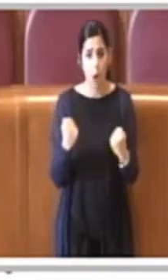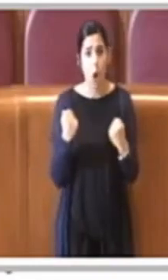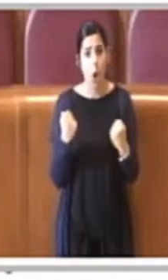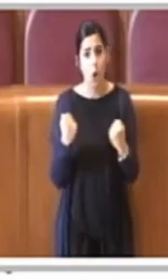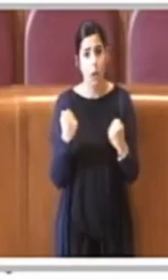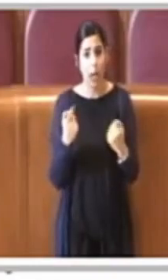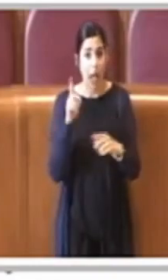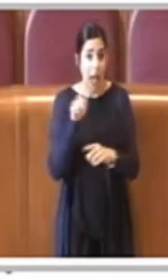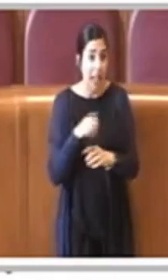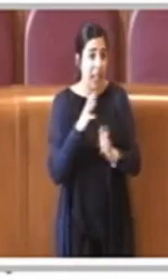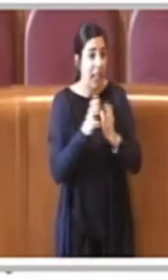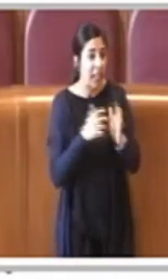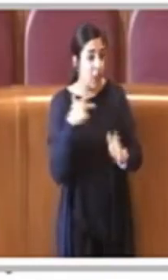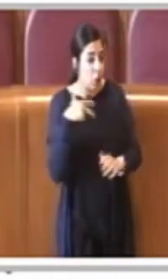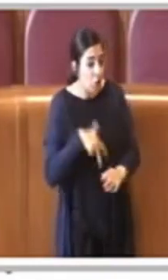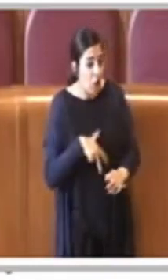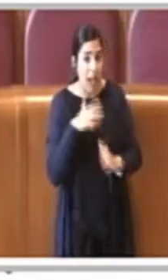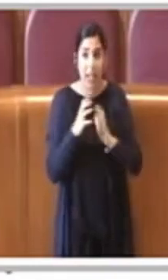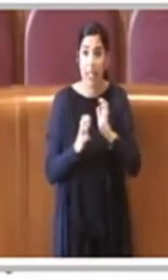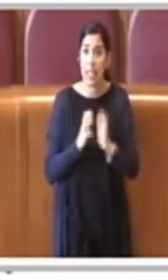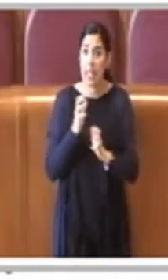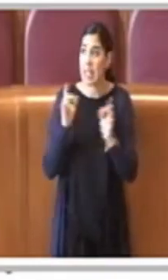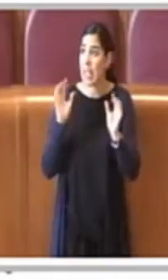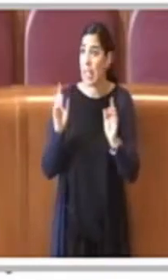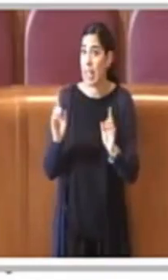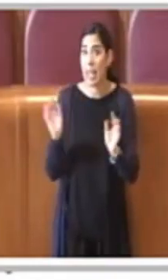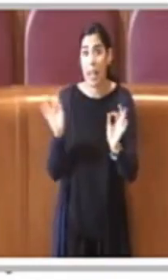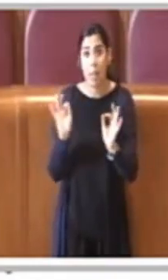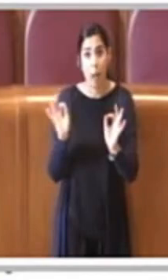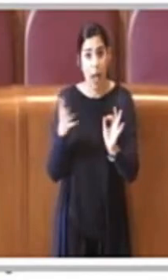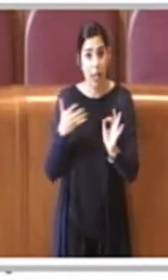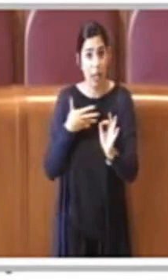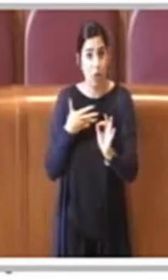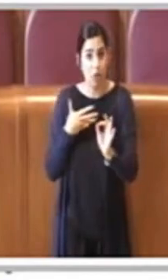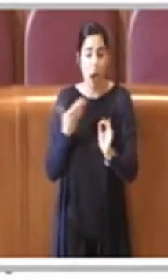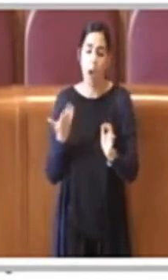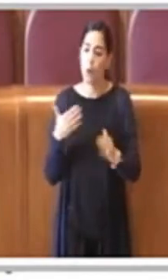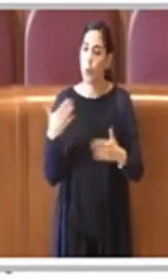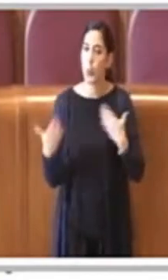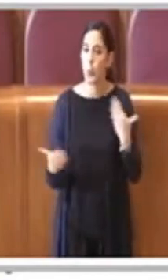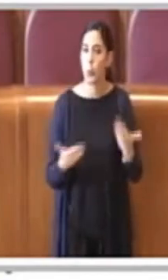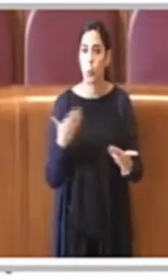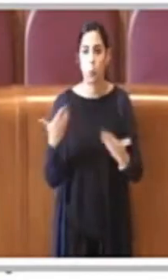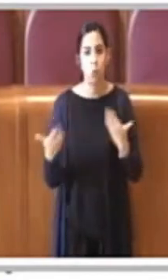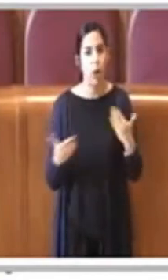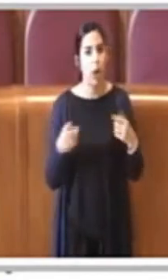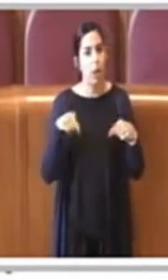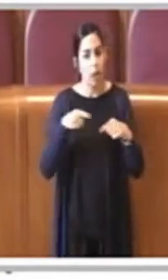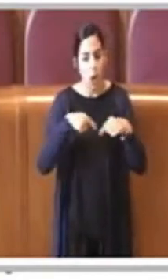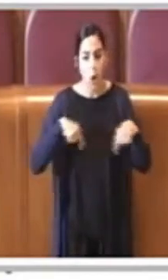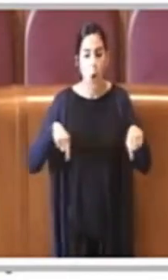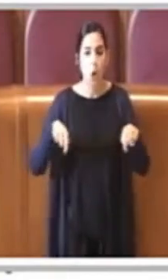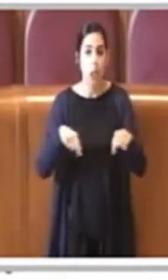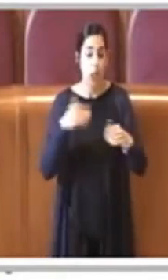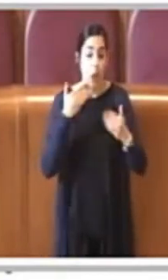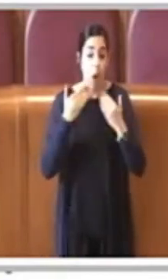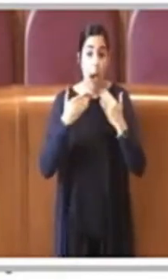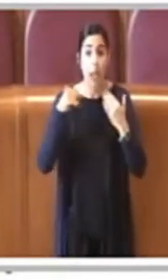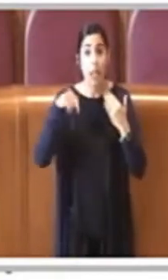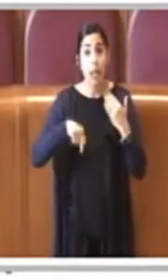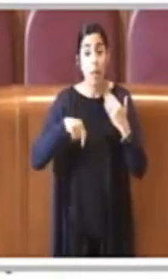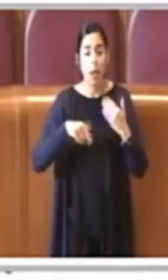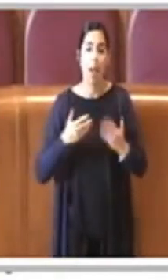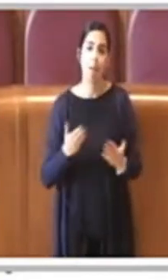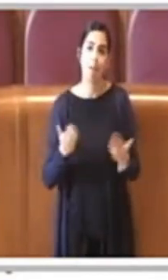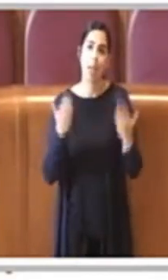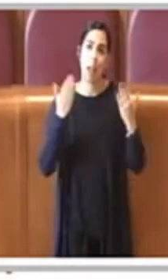detto sociale ma anche climatica, perciò è urgente che questo consiglio, questa assemblea finalmente